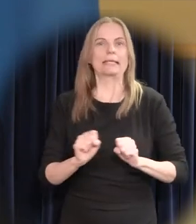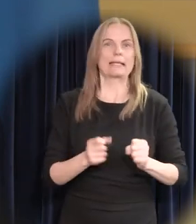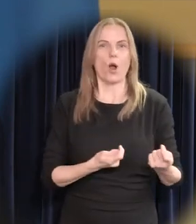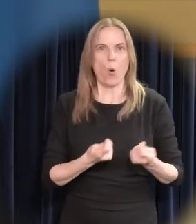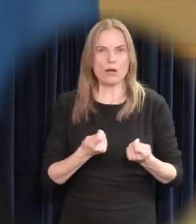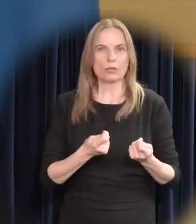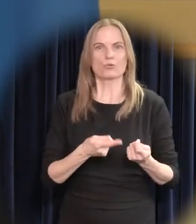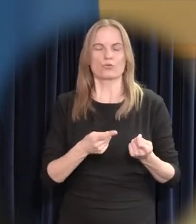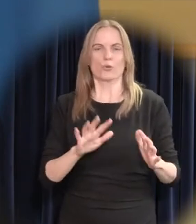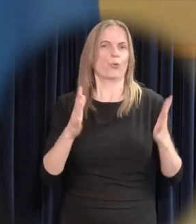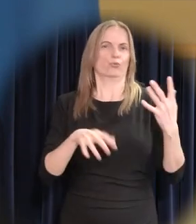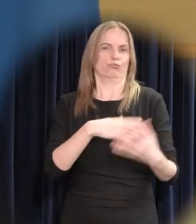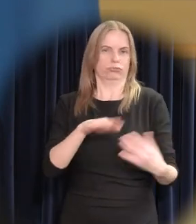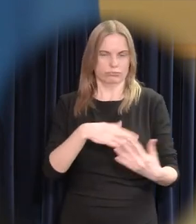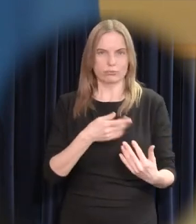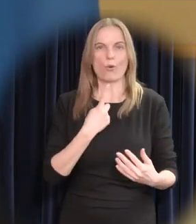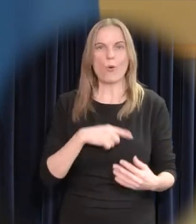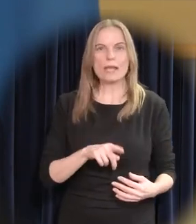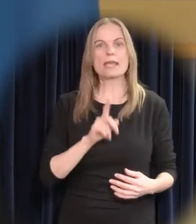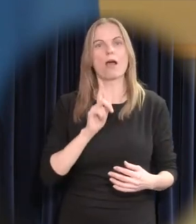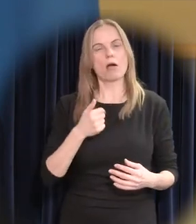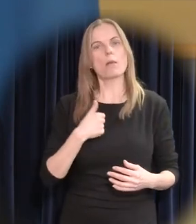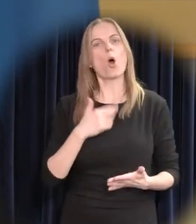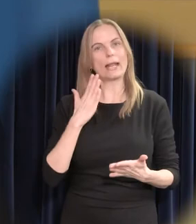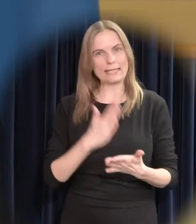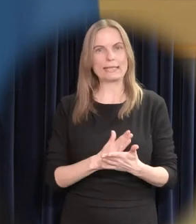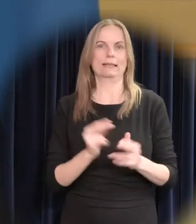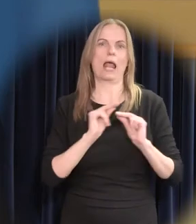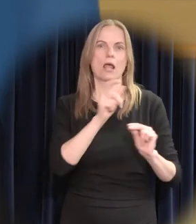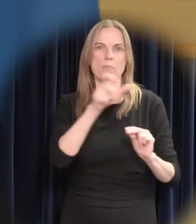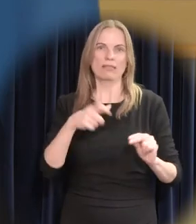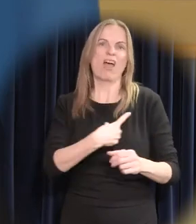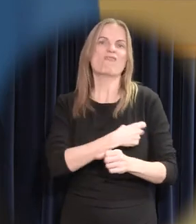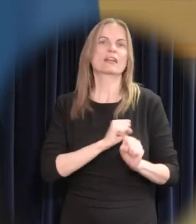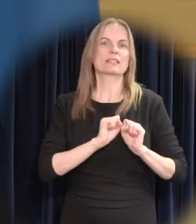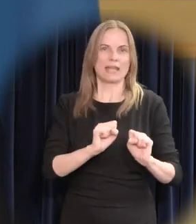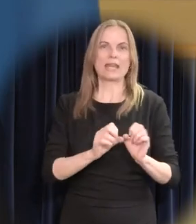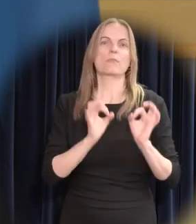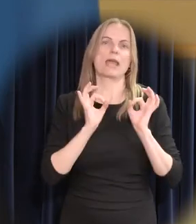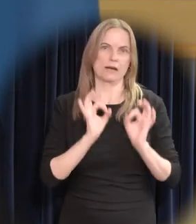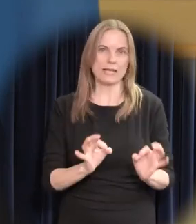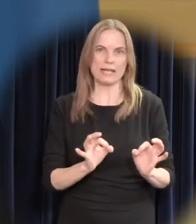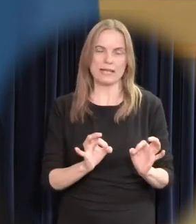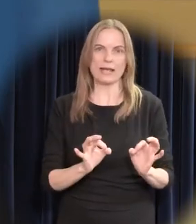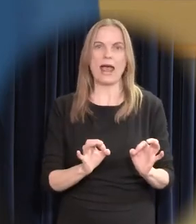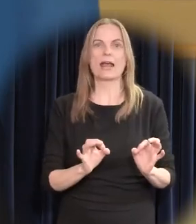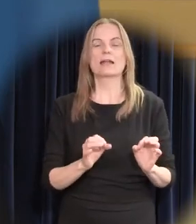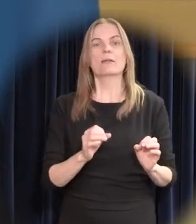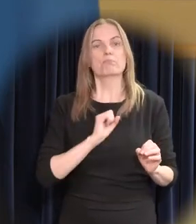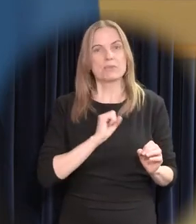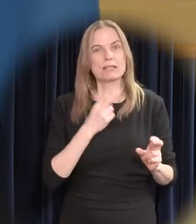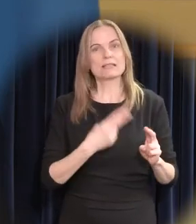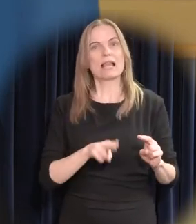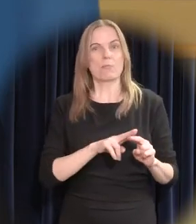veendunud, et meie otsus õpetate vaktsineerimine ette poole tuua oli õige. Eriti lähtudes eesmärgis säilitada vähemalt